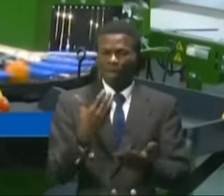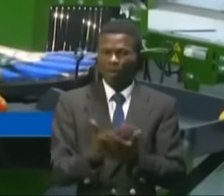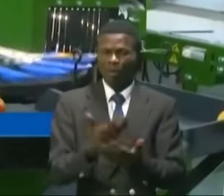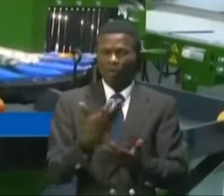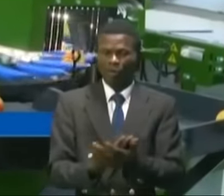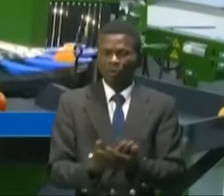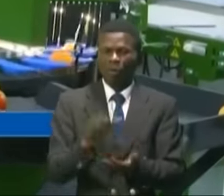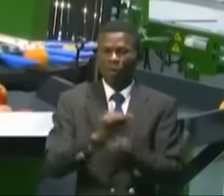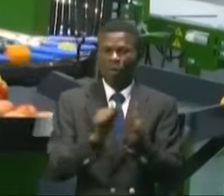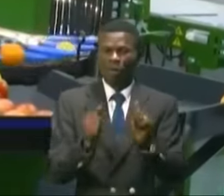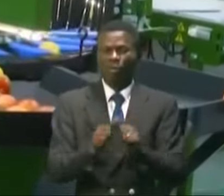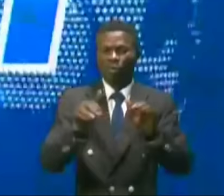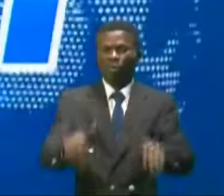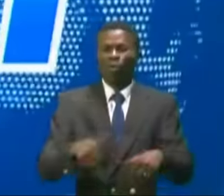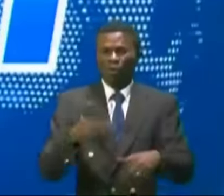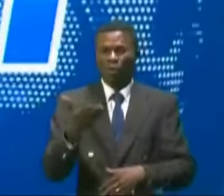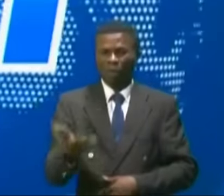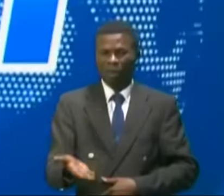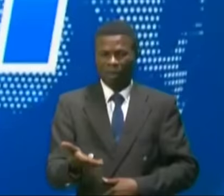du secteur agricole.